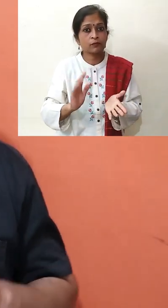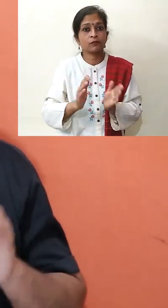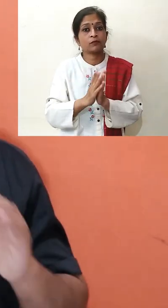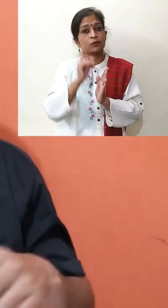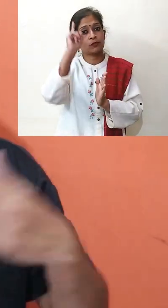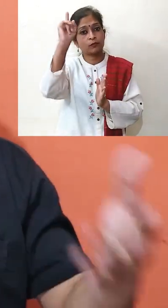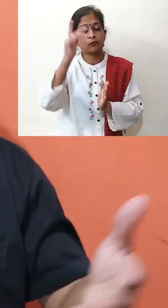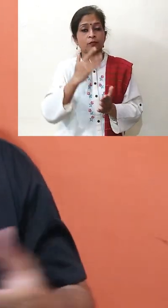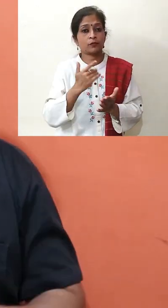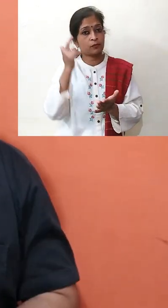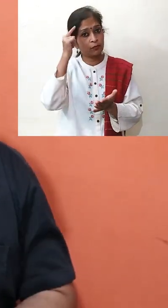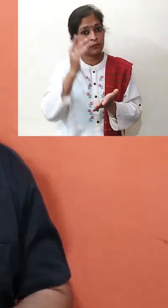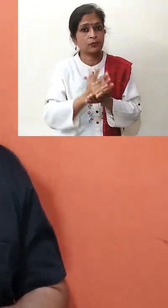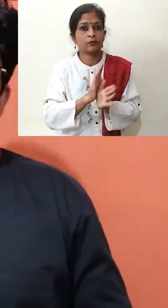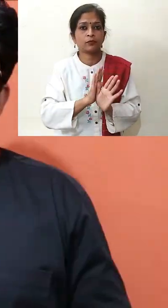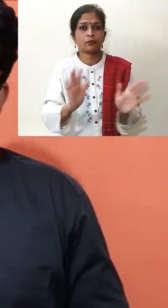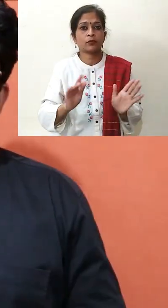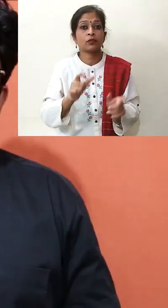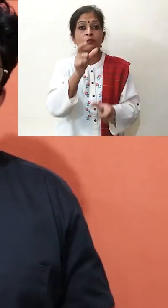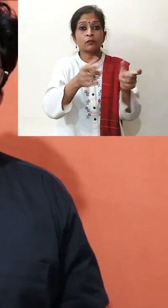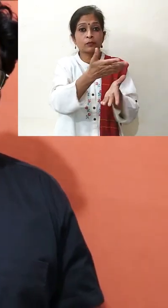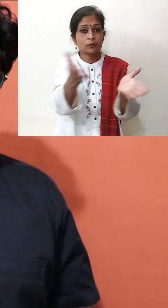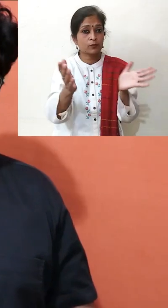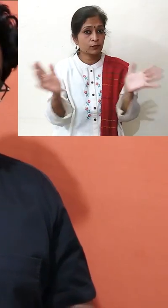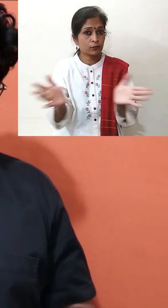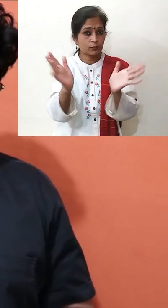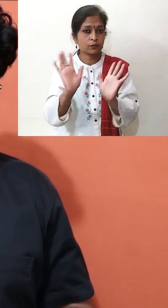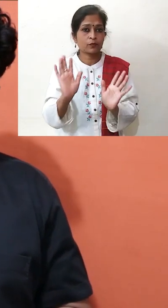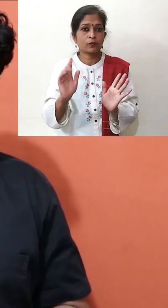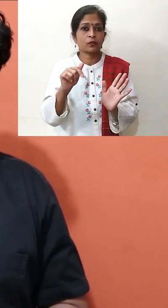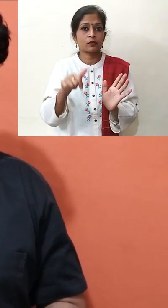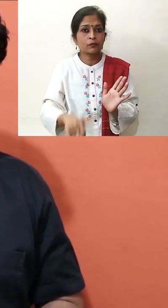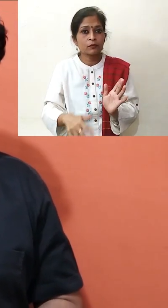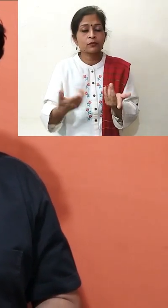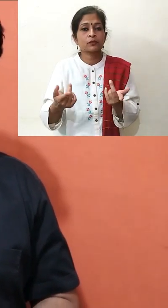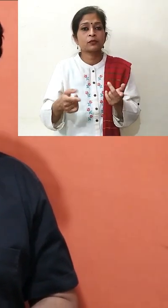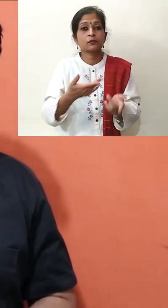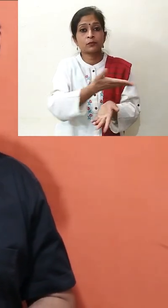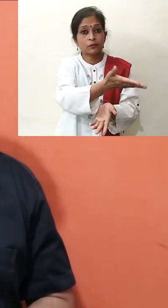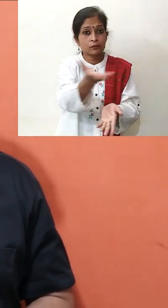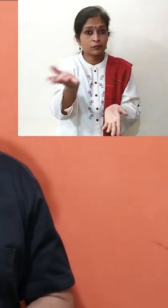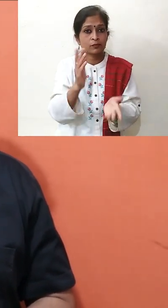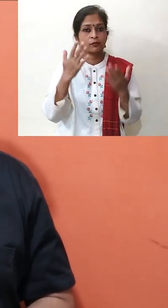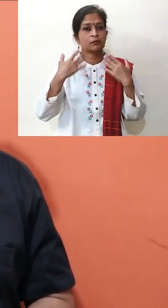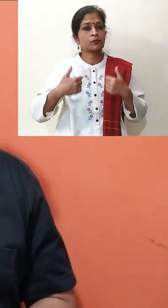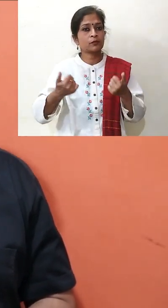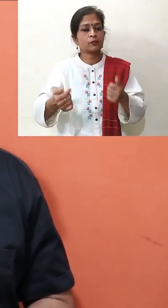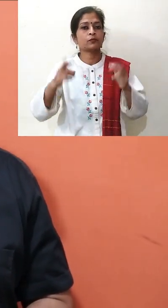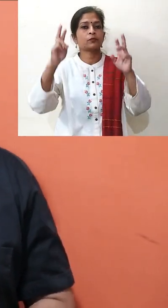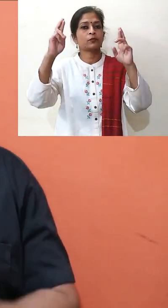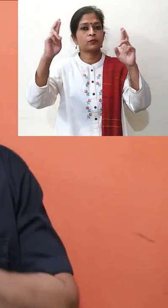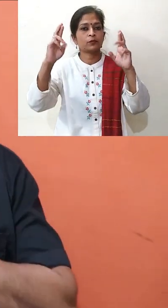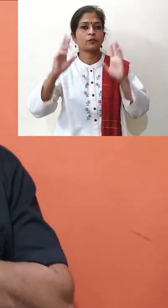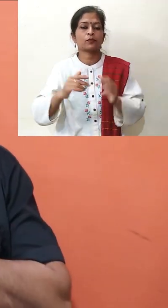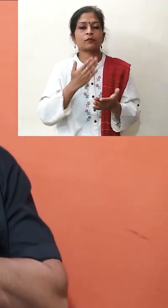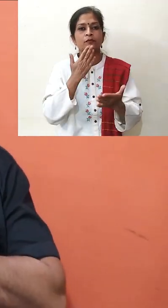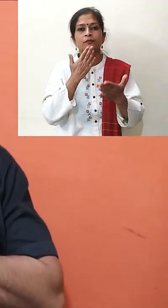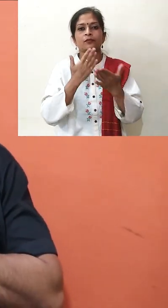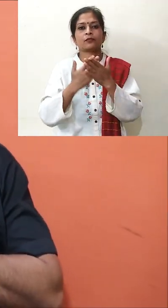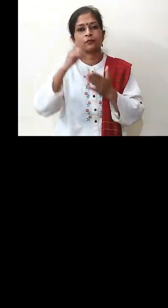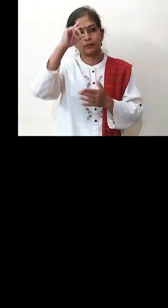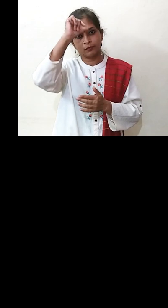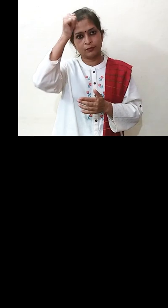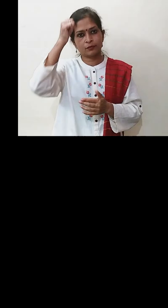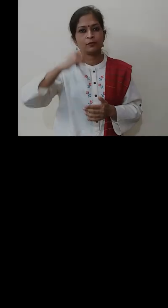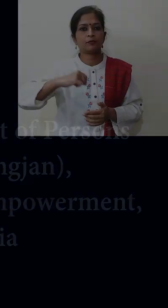दूसरों का मनोबर बढ़ाएं, इसे के साथ ही मैं आप सभी के स्वस्त रहने की काम न करता हूं, धन्यवाद,